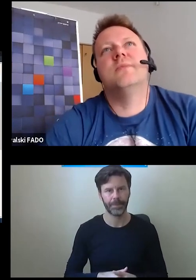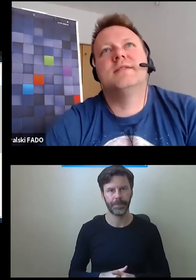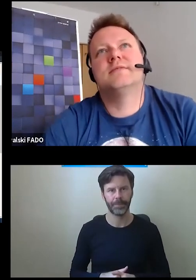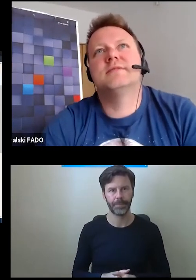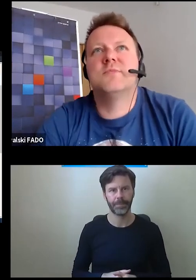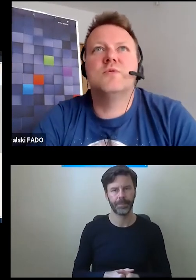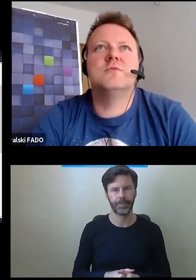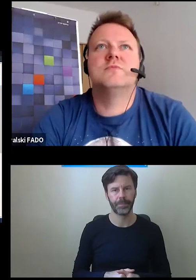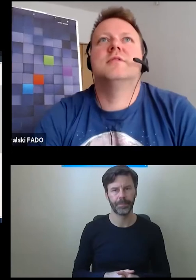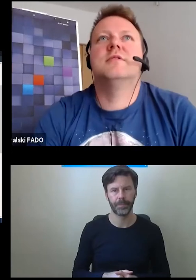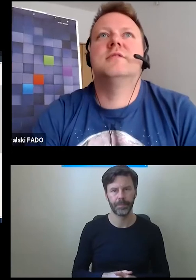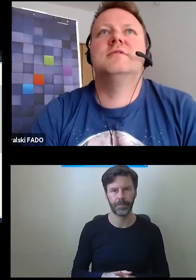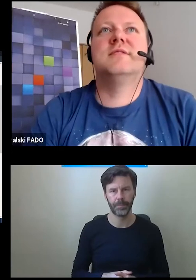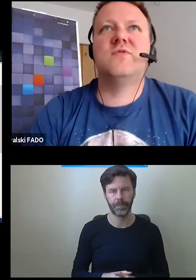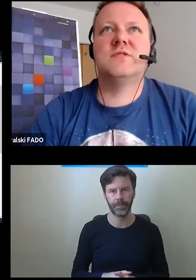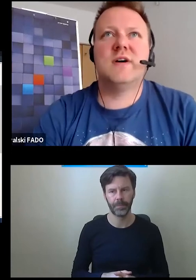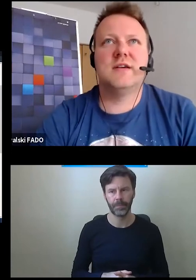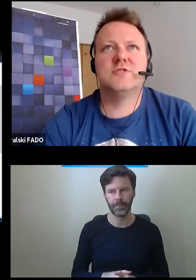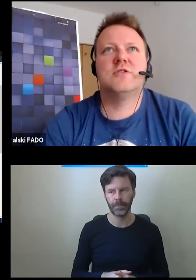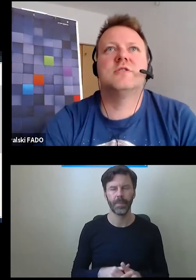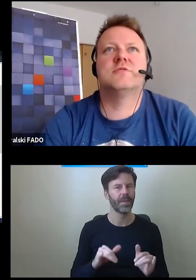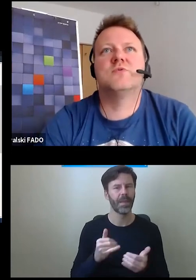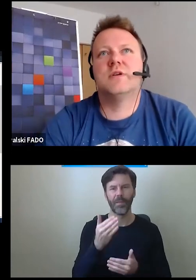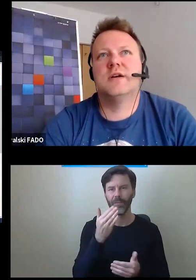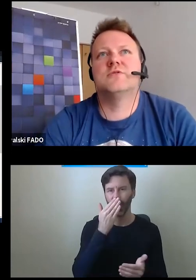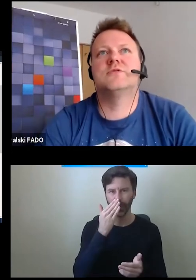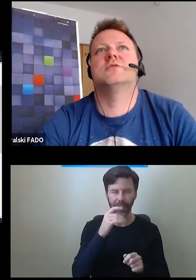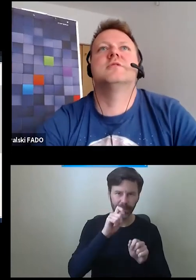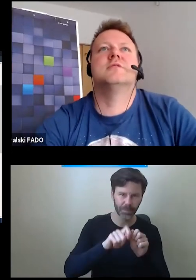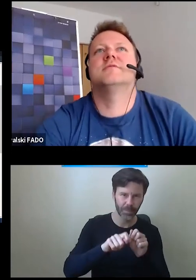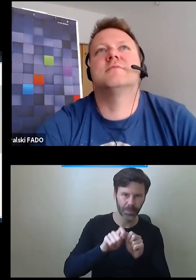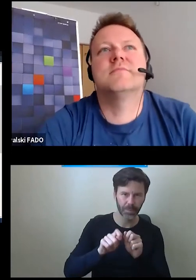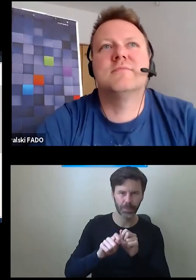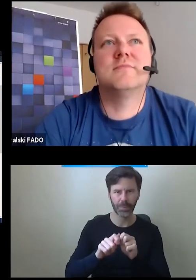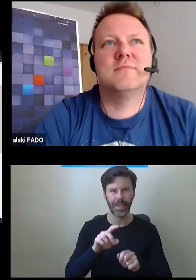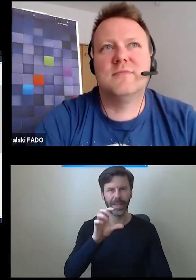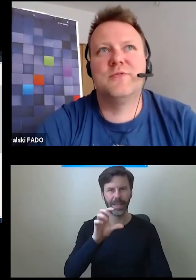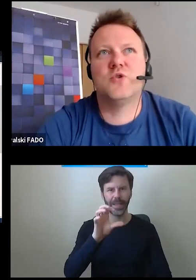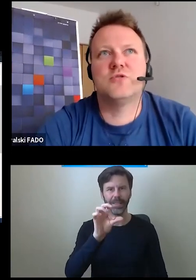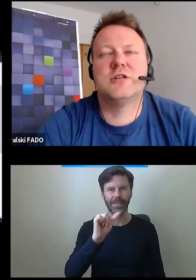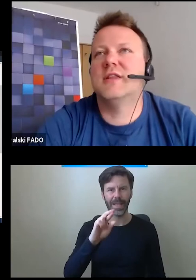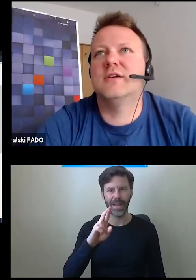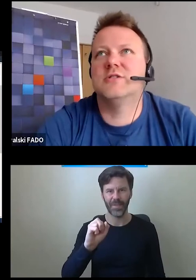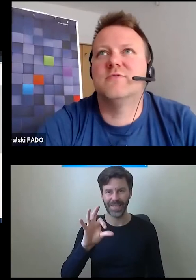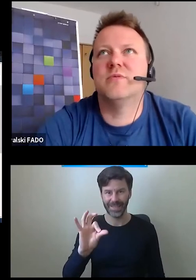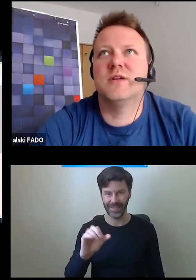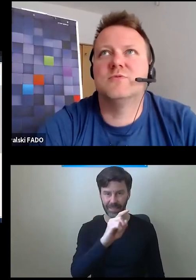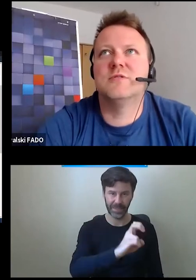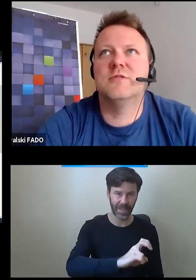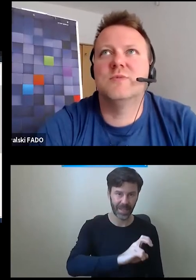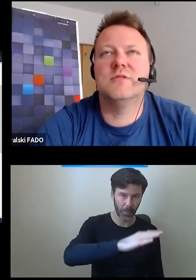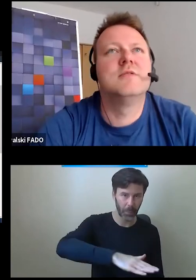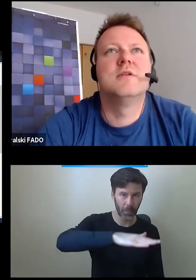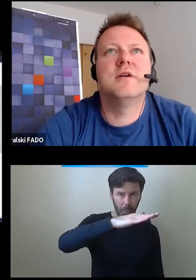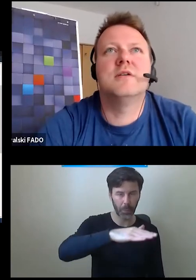Utrzymanie systemu i serwisowanie. Czy one są tutaj jakoś droższe, tańsze w porównaniu